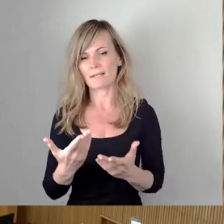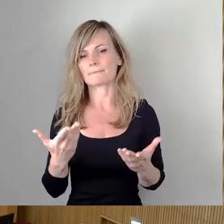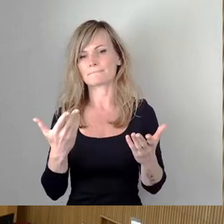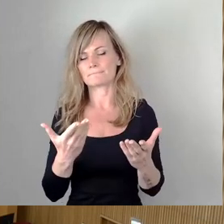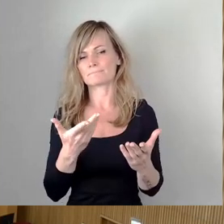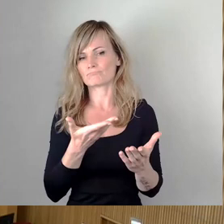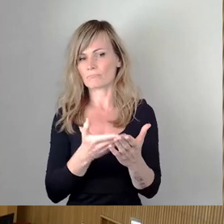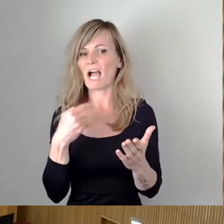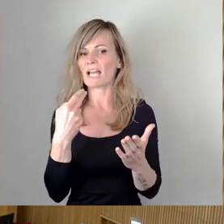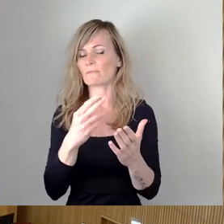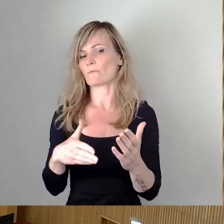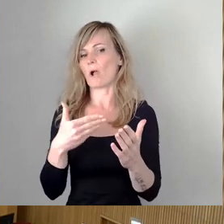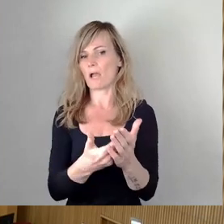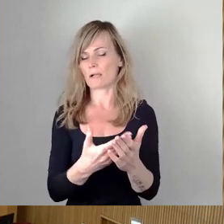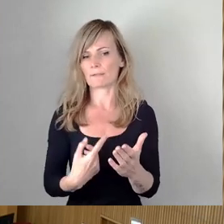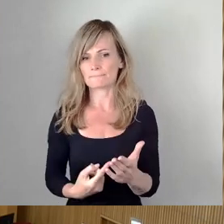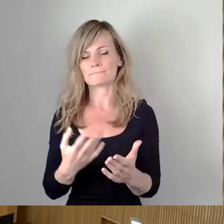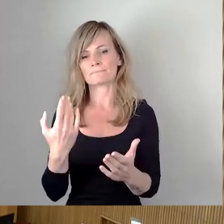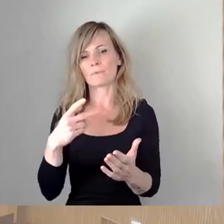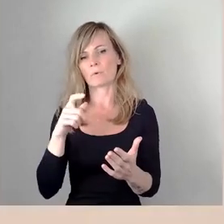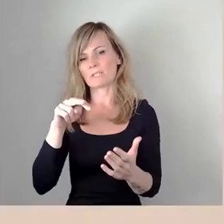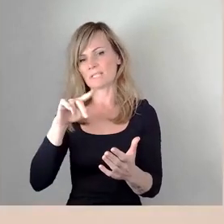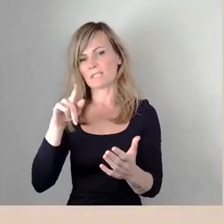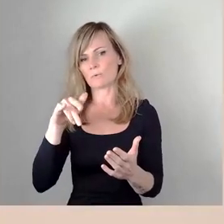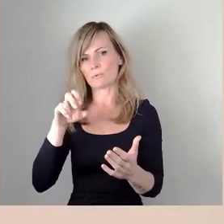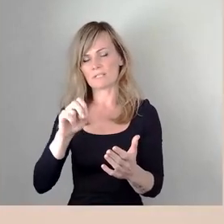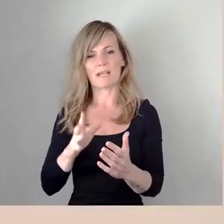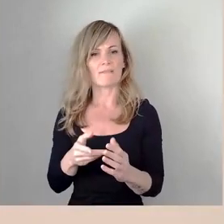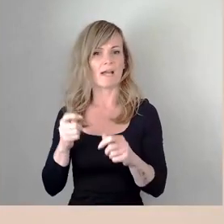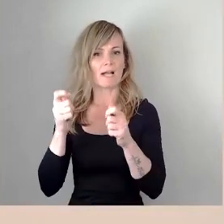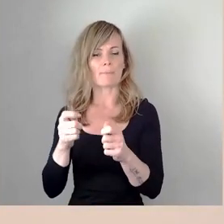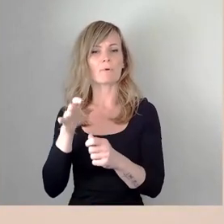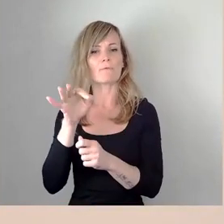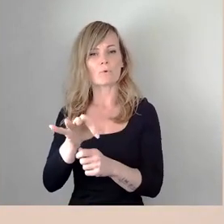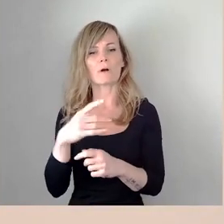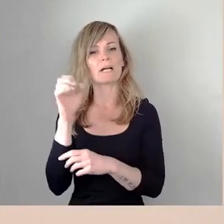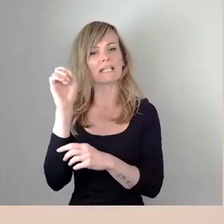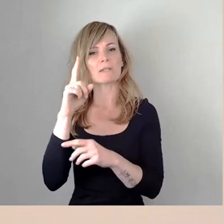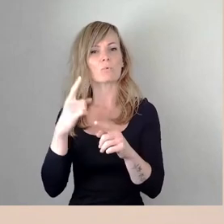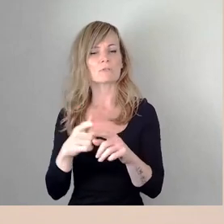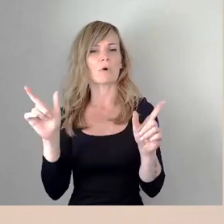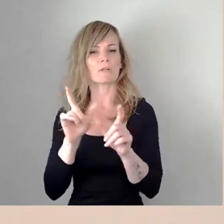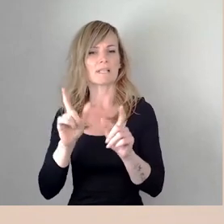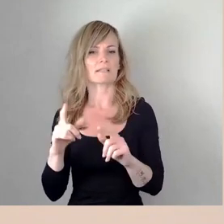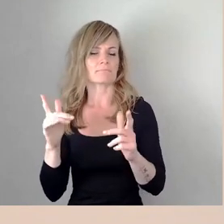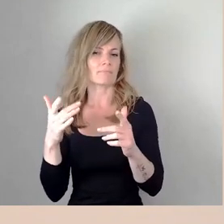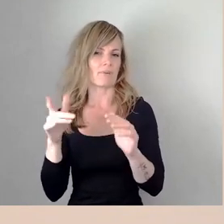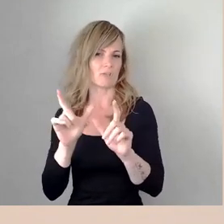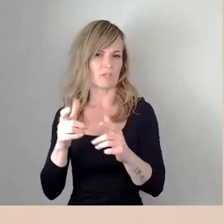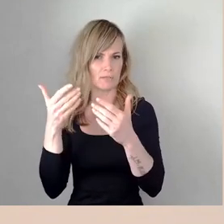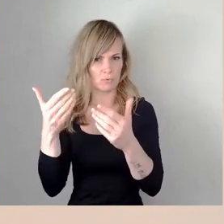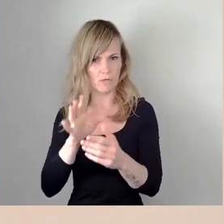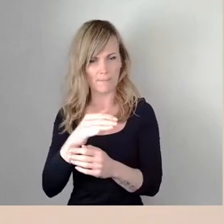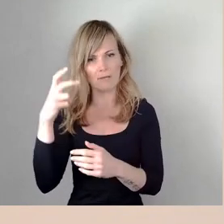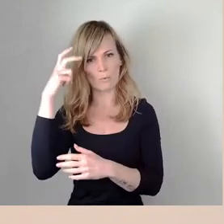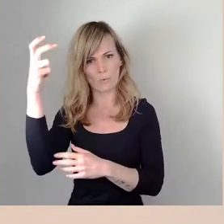Konzessionsvergabe für Kino und Konzertveranstaltungen am Königsufer vor. Und hier geht es in der